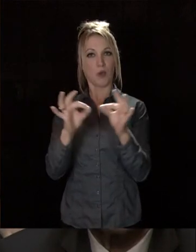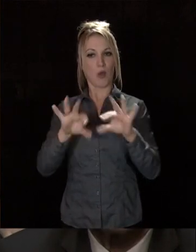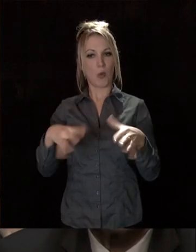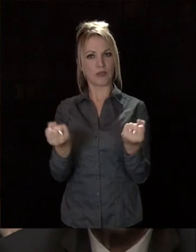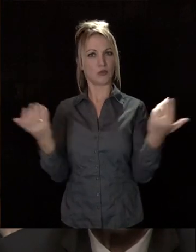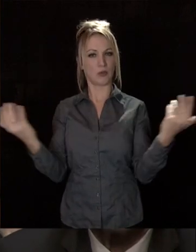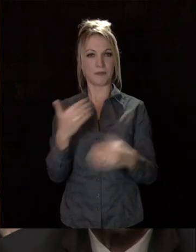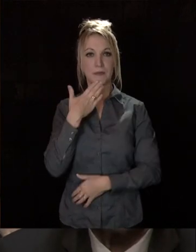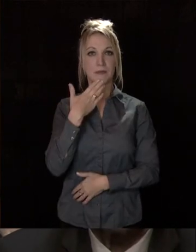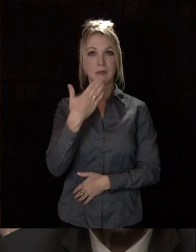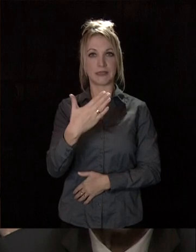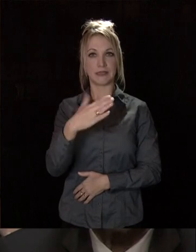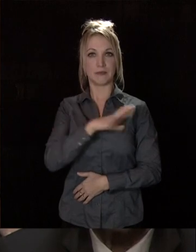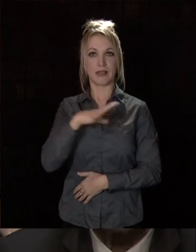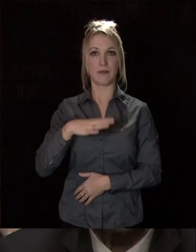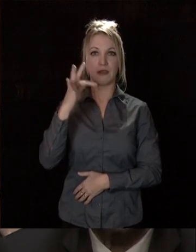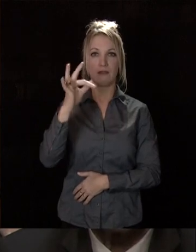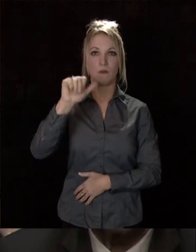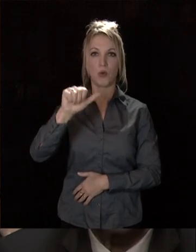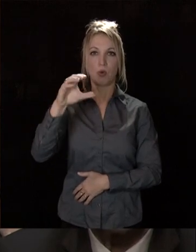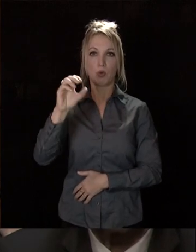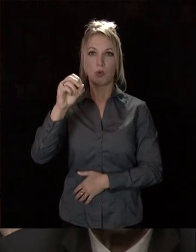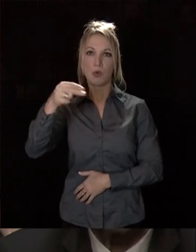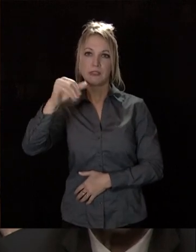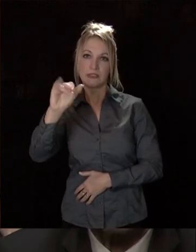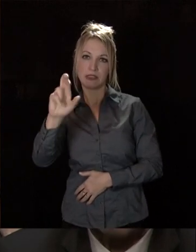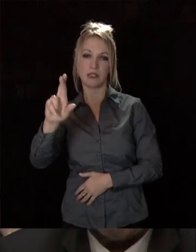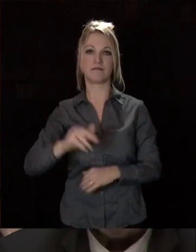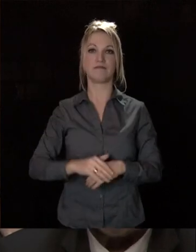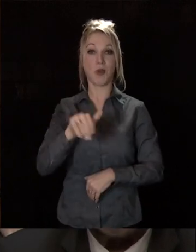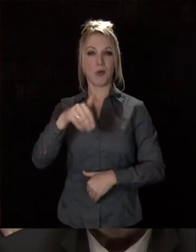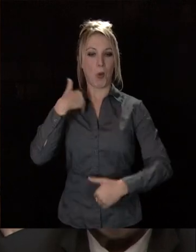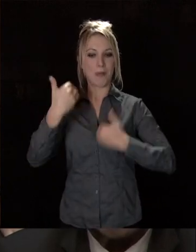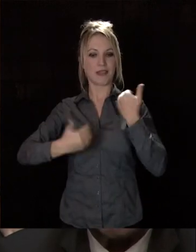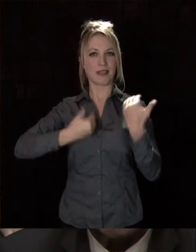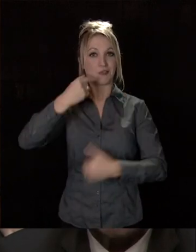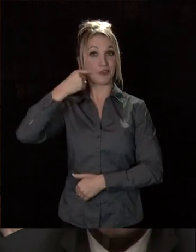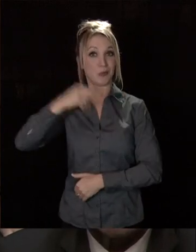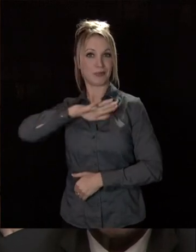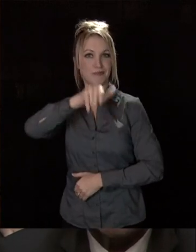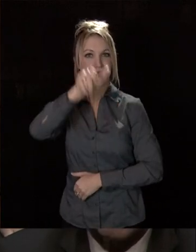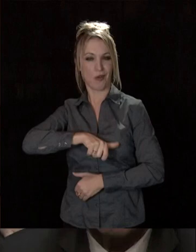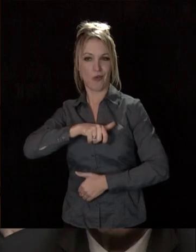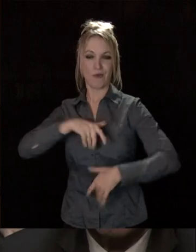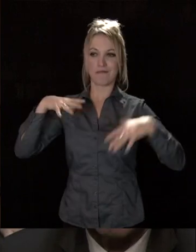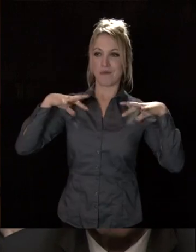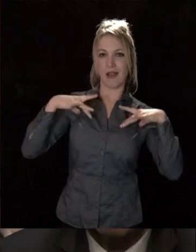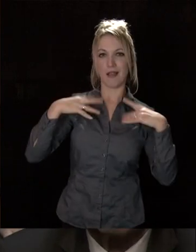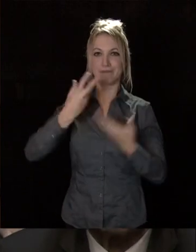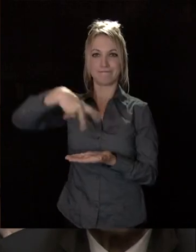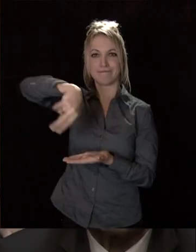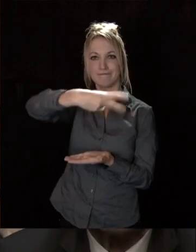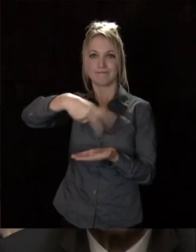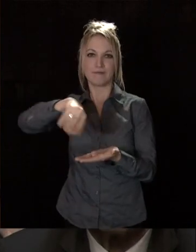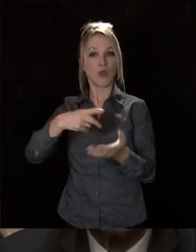Merci à Aude Fauconnier, qui est une comédienne dijonnaise qui a conduit cette balade dansante